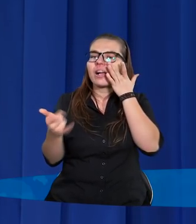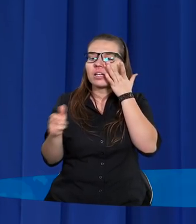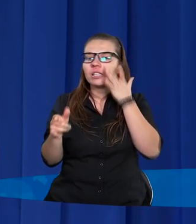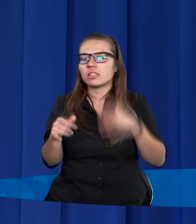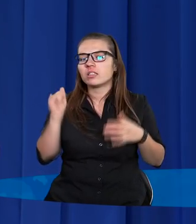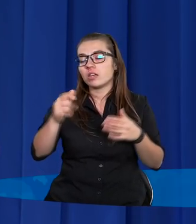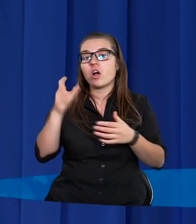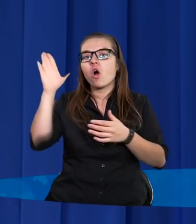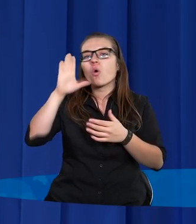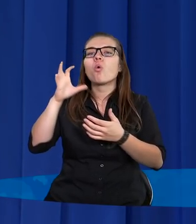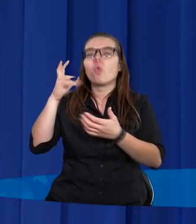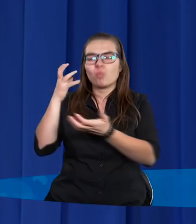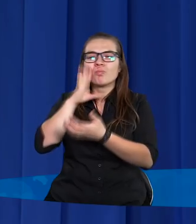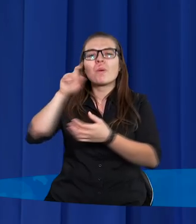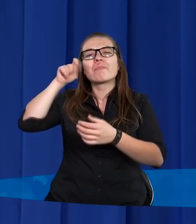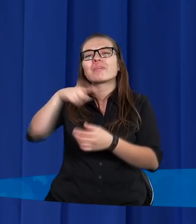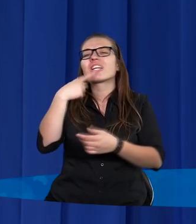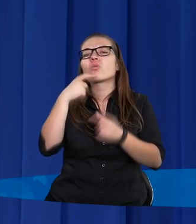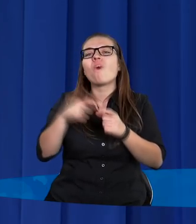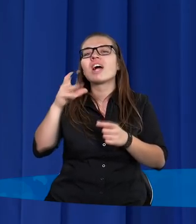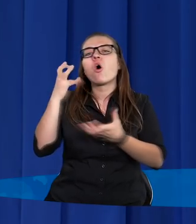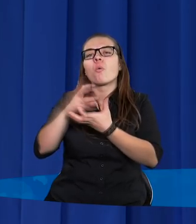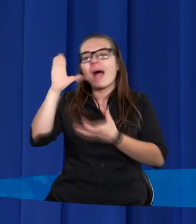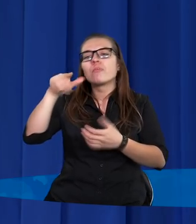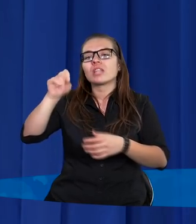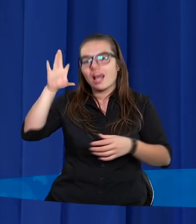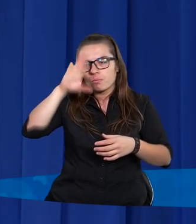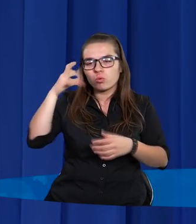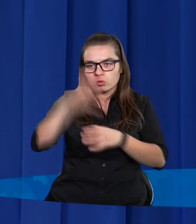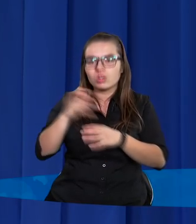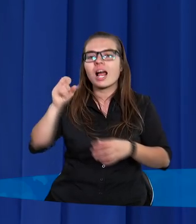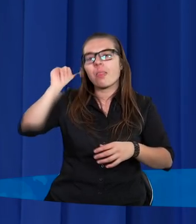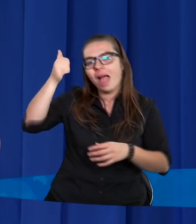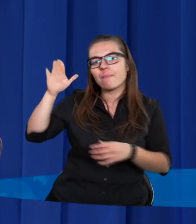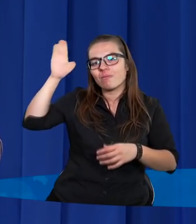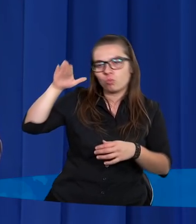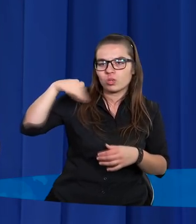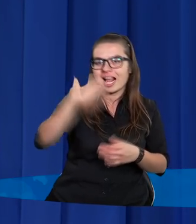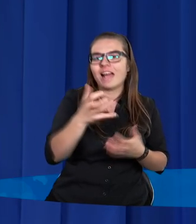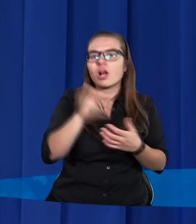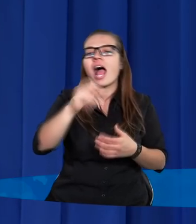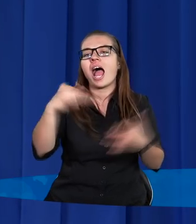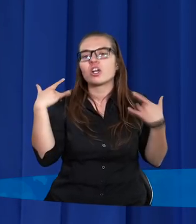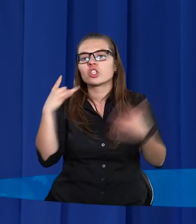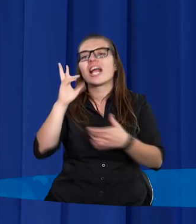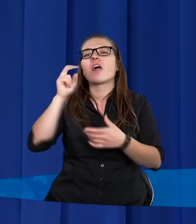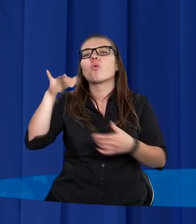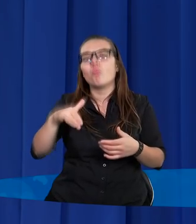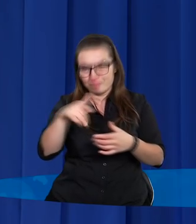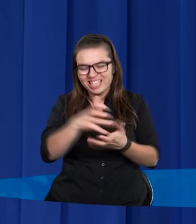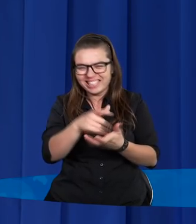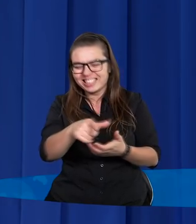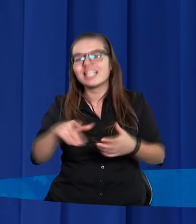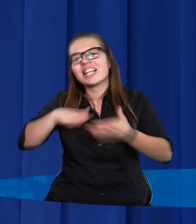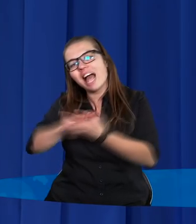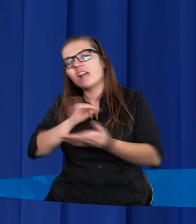jak Kuba Bogu, tak Bóg Kubie, tylko to Bóg najpierw Kubie daje, a wtedy życie Kuby zaczyna